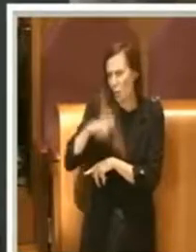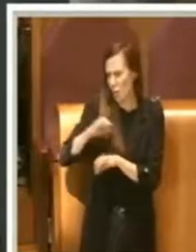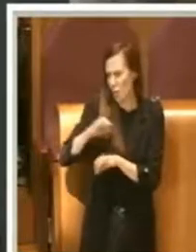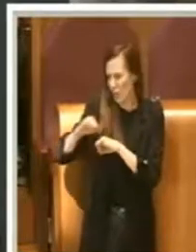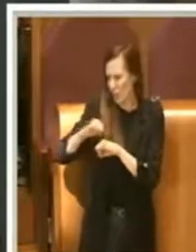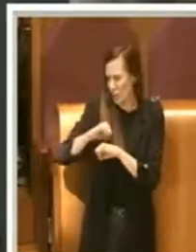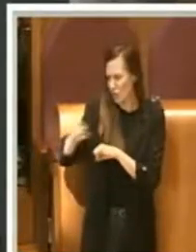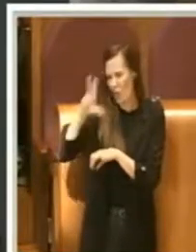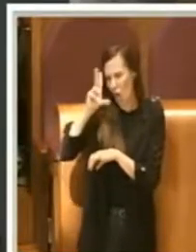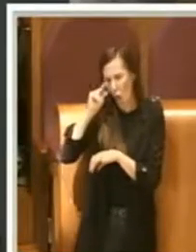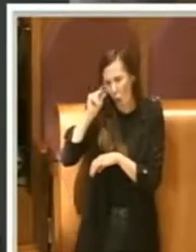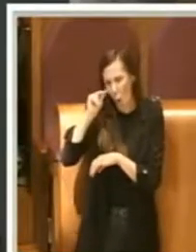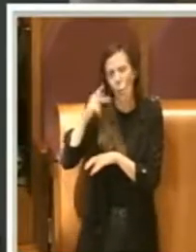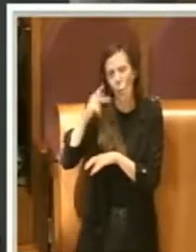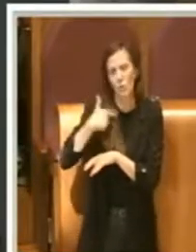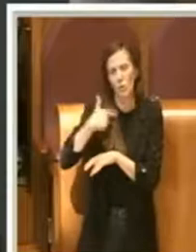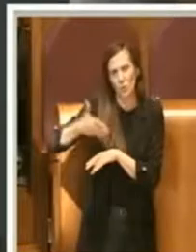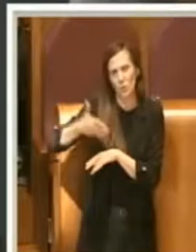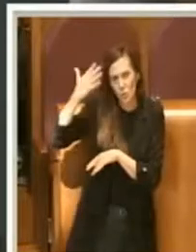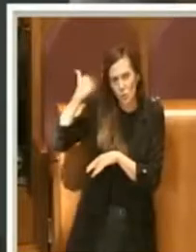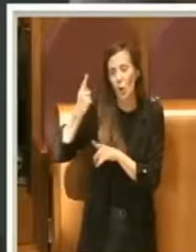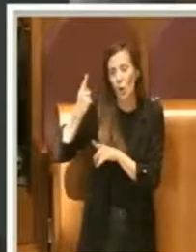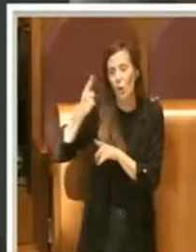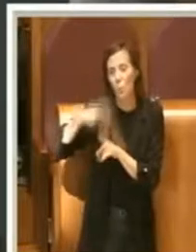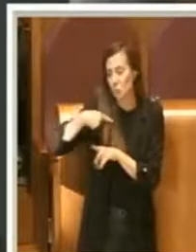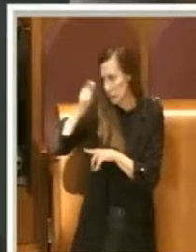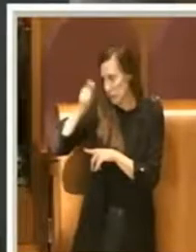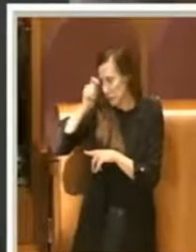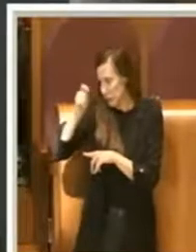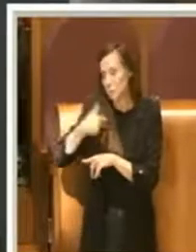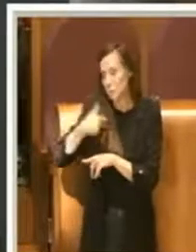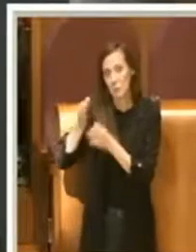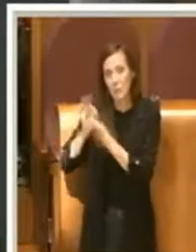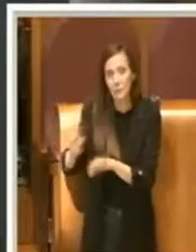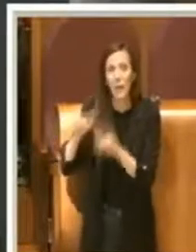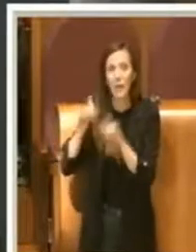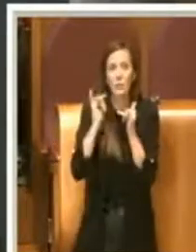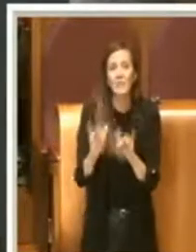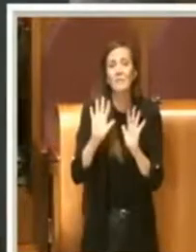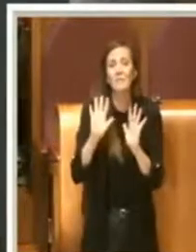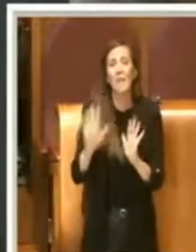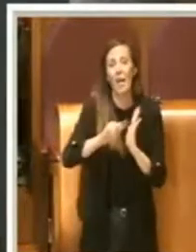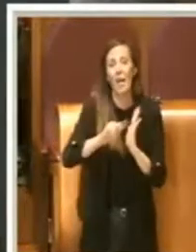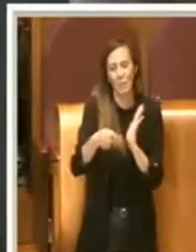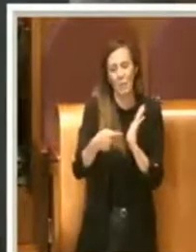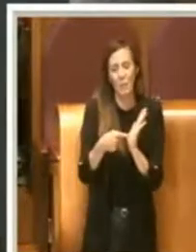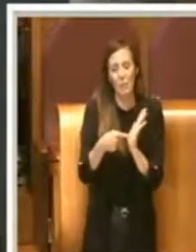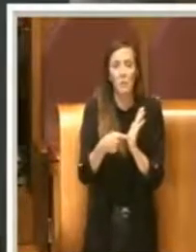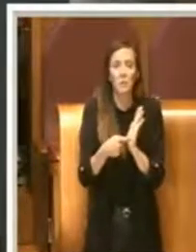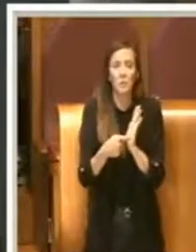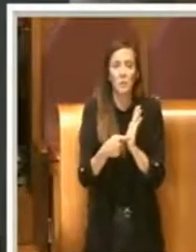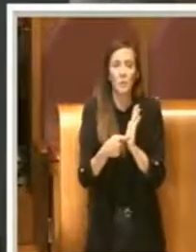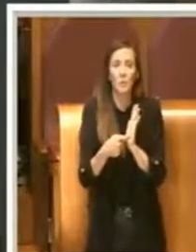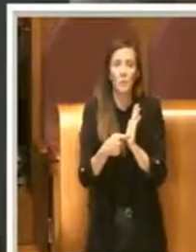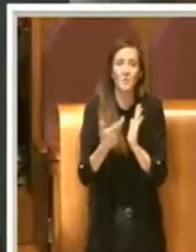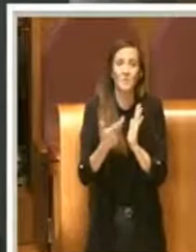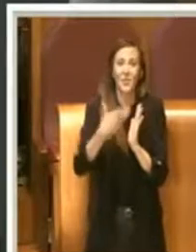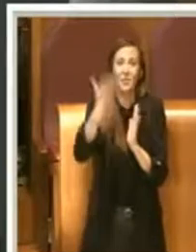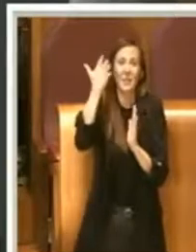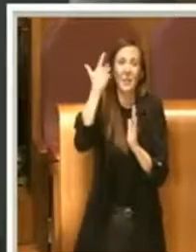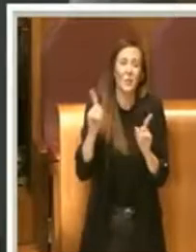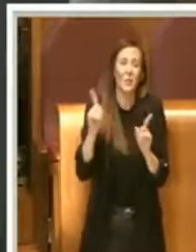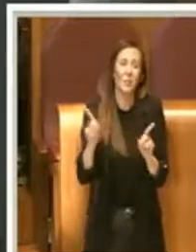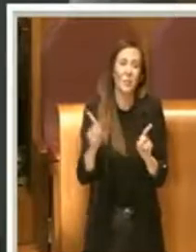e godono comunque della mia stima e del mio rispetto. Però questo emendamento, lo dico tranquillamente, un pochino come si faceva a scuola,